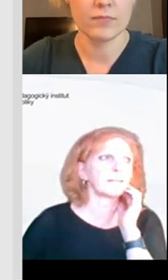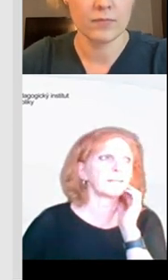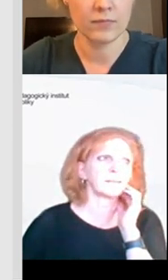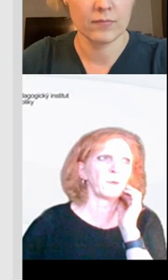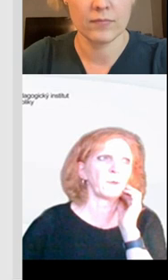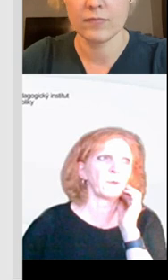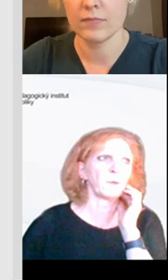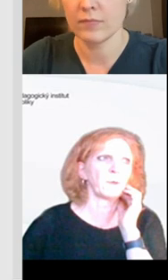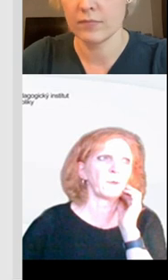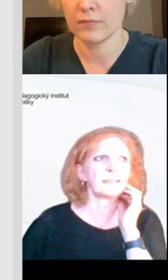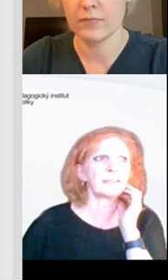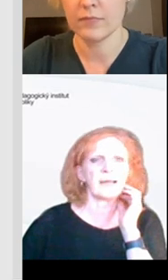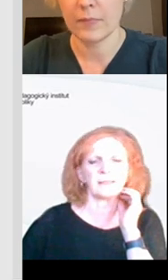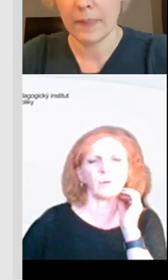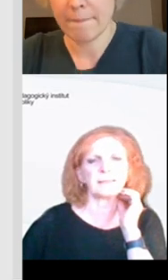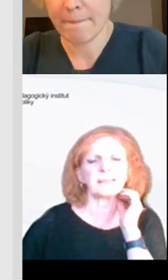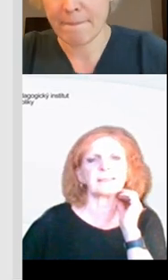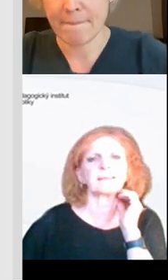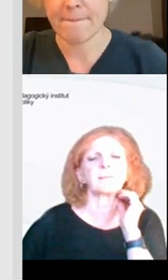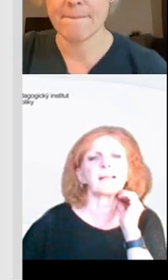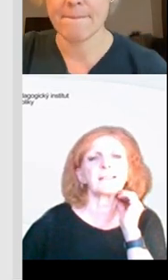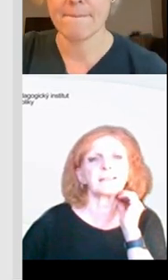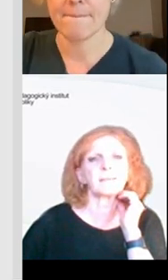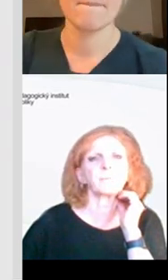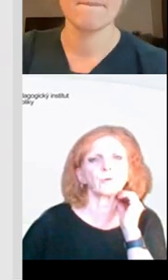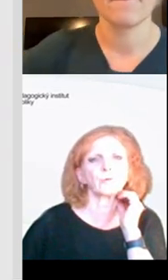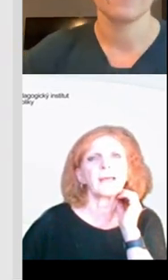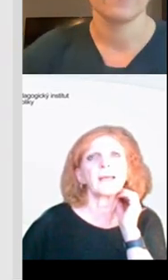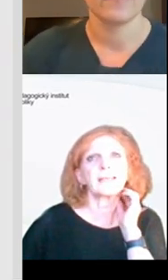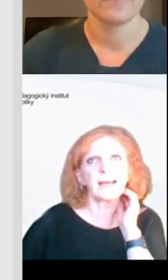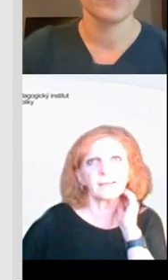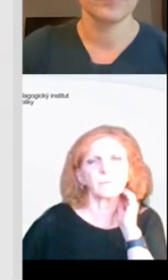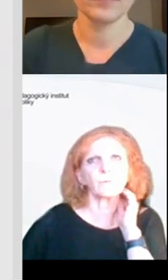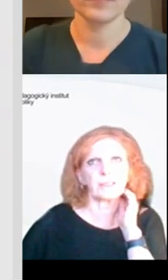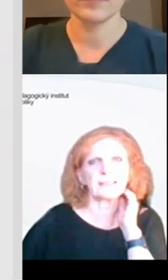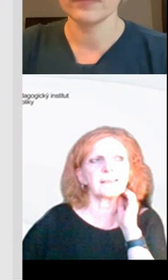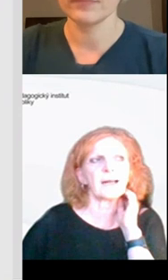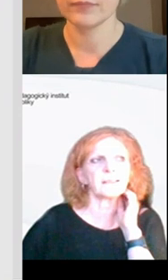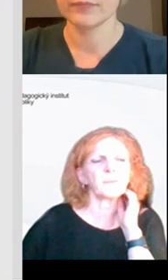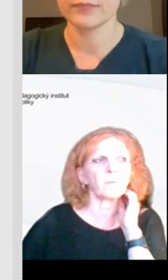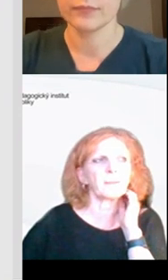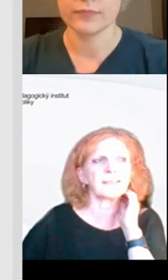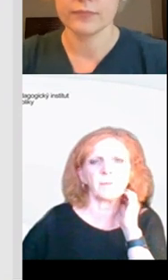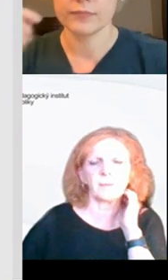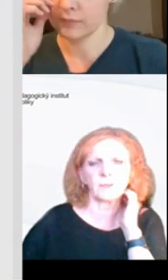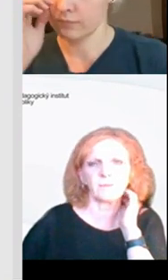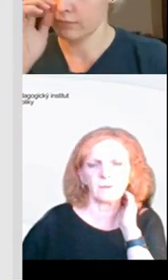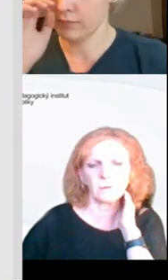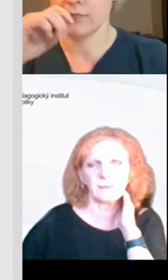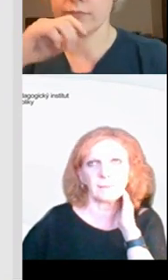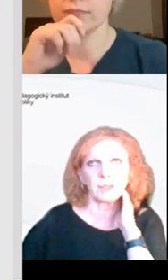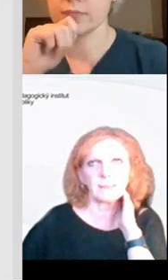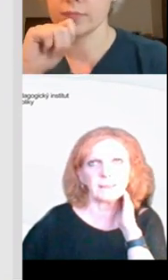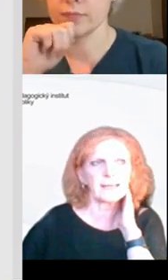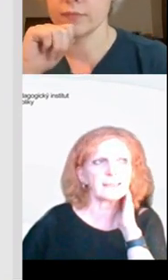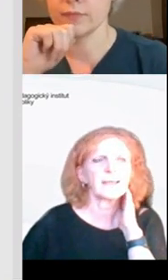na pohled společné vzdělávání digitální kompetence, tak tam naleznete postup, jak můžete s digitálními kompetencemi pracovat v